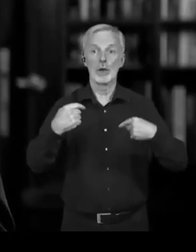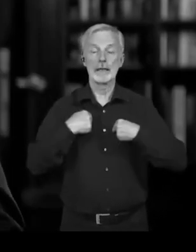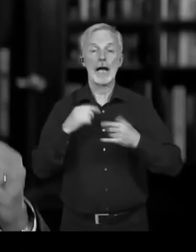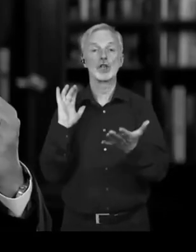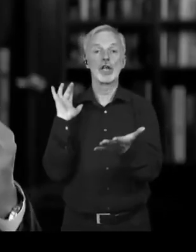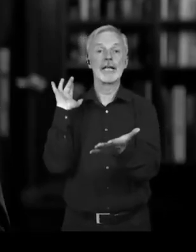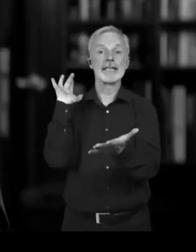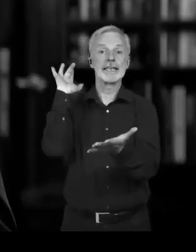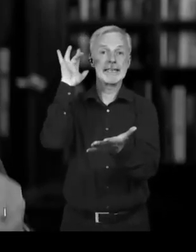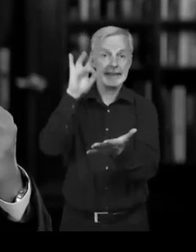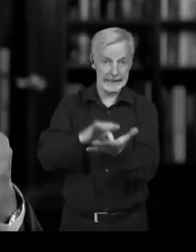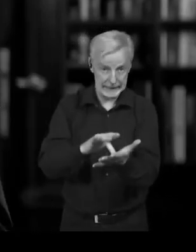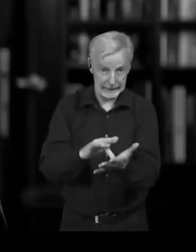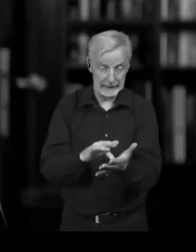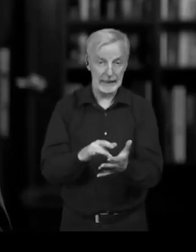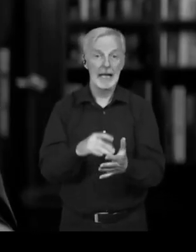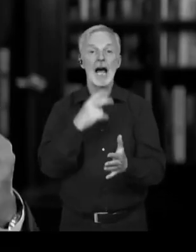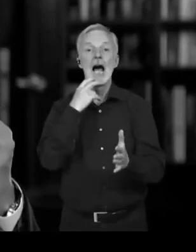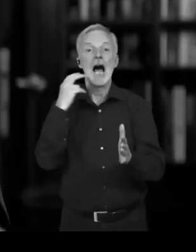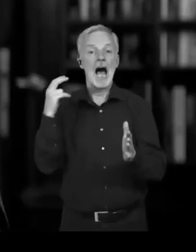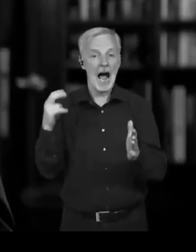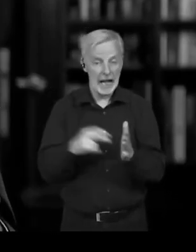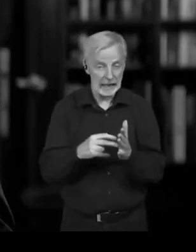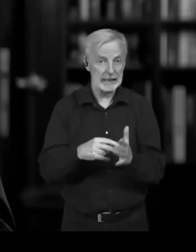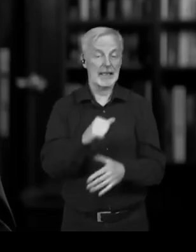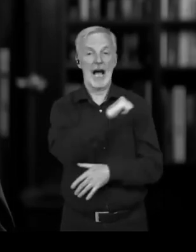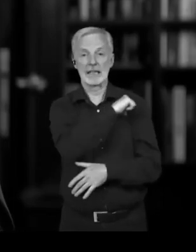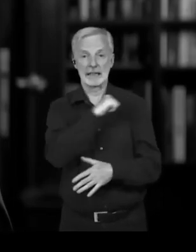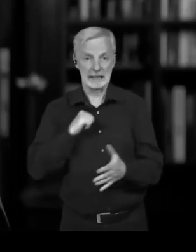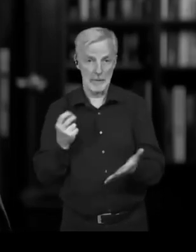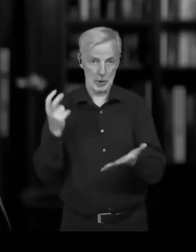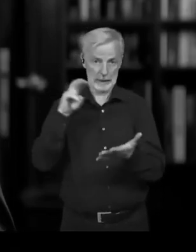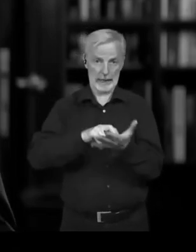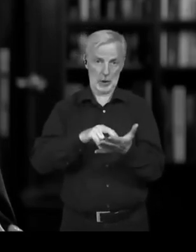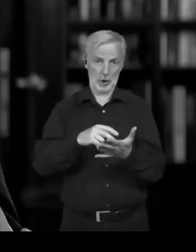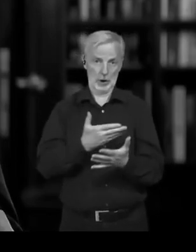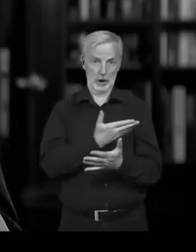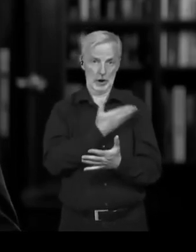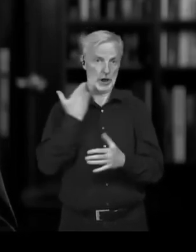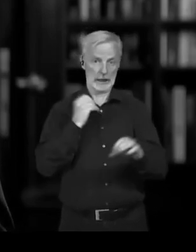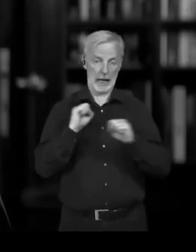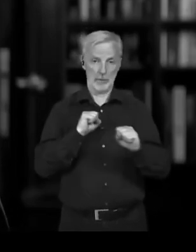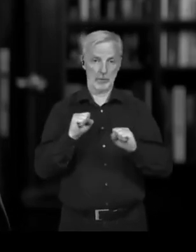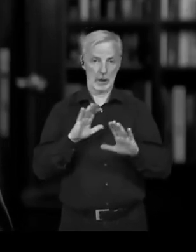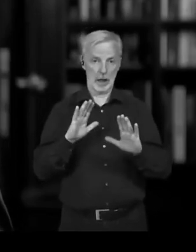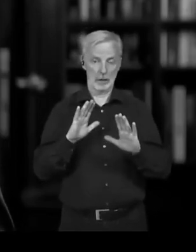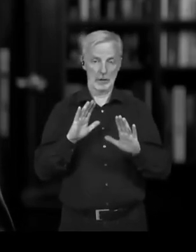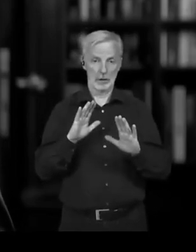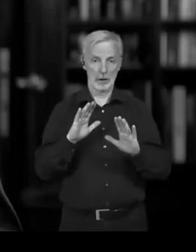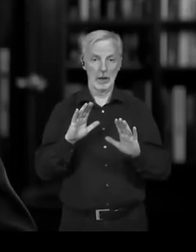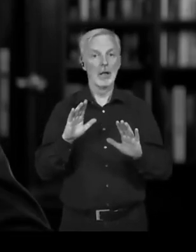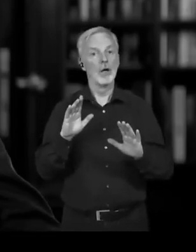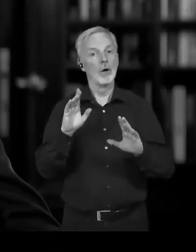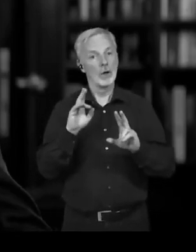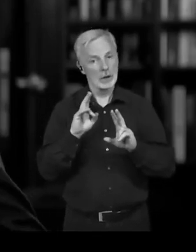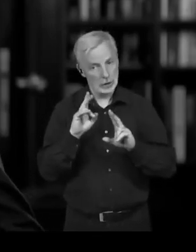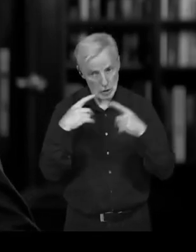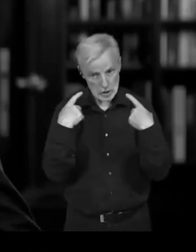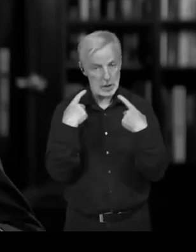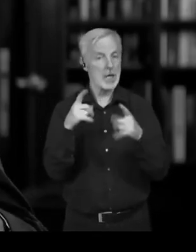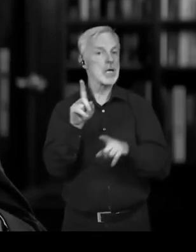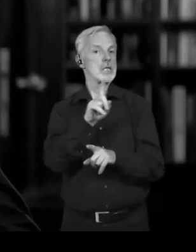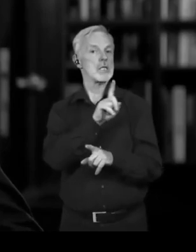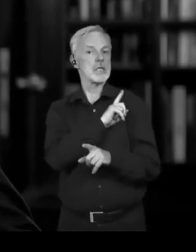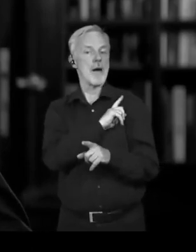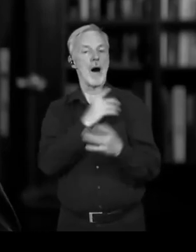celá ta jeho vláda by měla jít prostě ke zdi. Jako nezlobte se na mě, ale místo aby tato republika jako nějakým způsobem